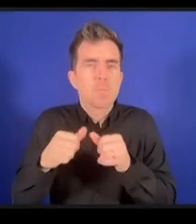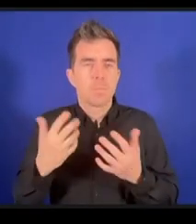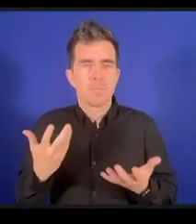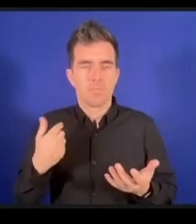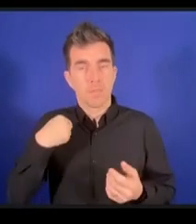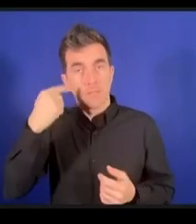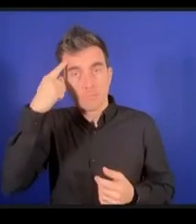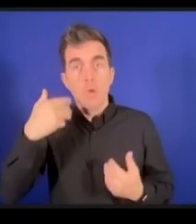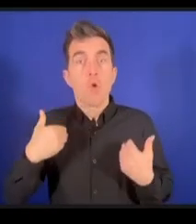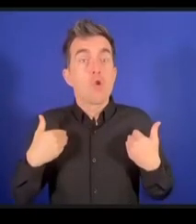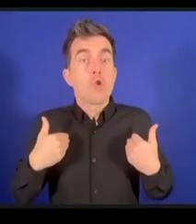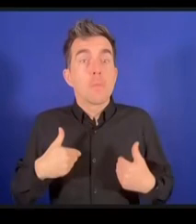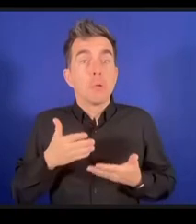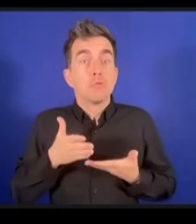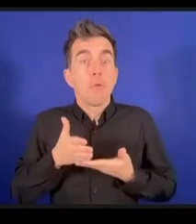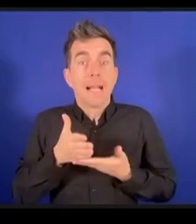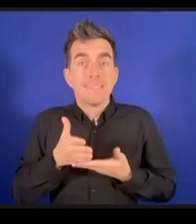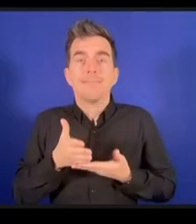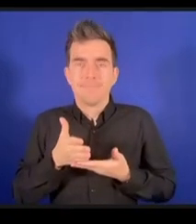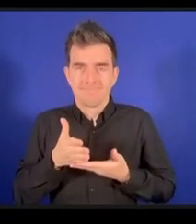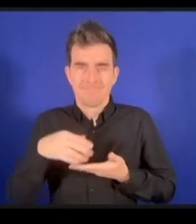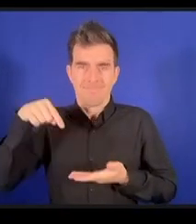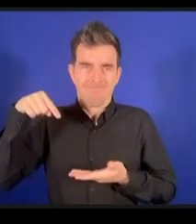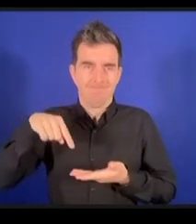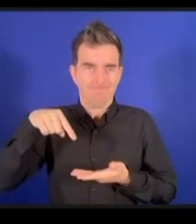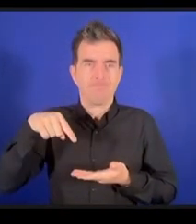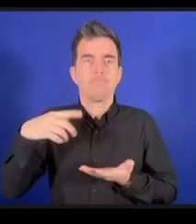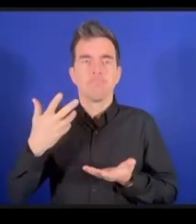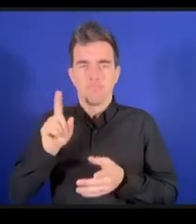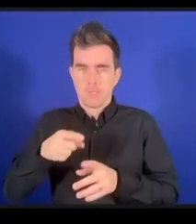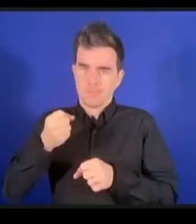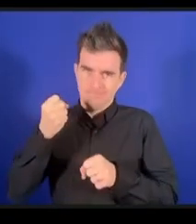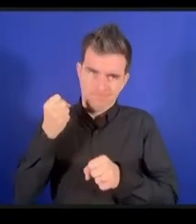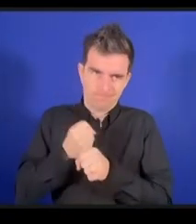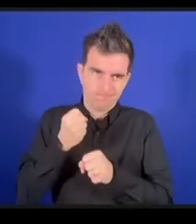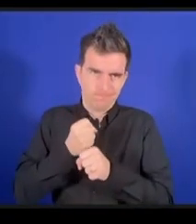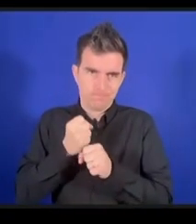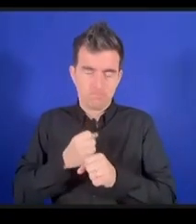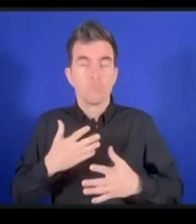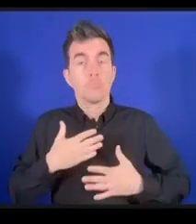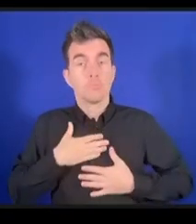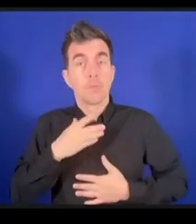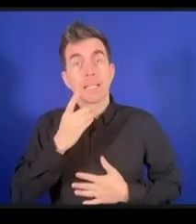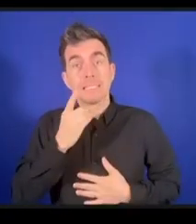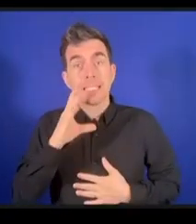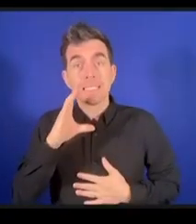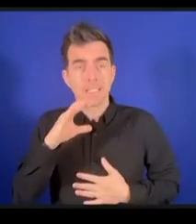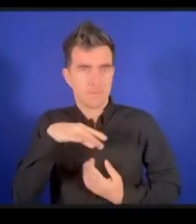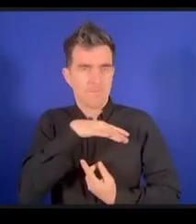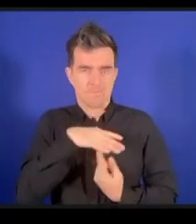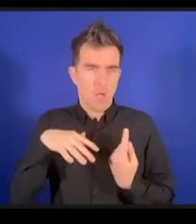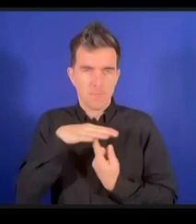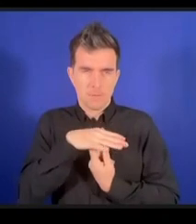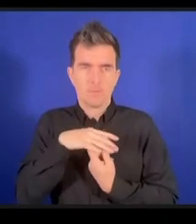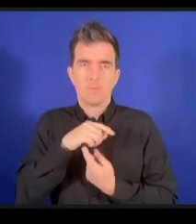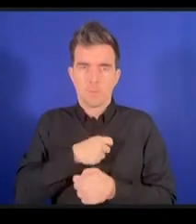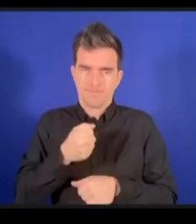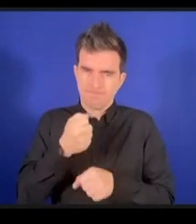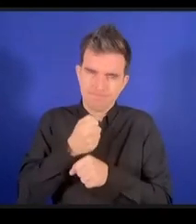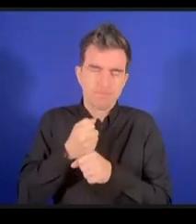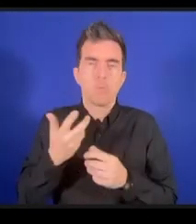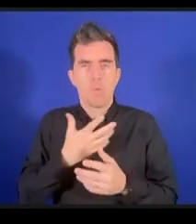main et nous y avons oeuvré pour mettre l'action sur les obligations des humains